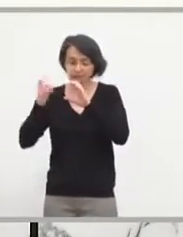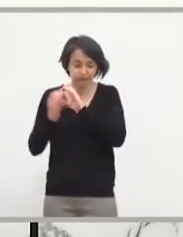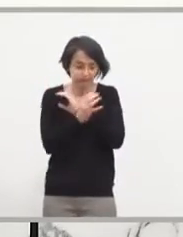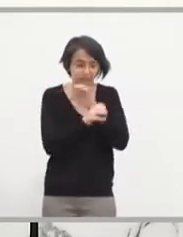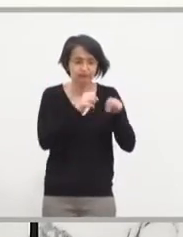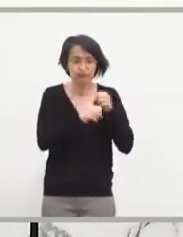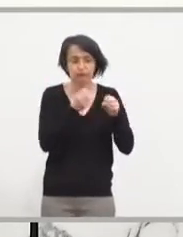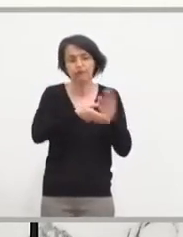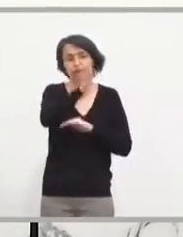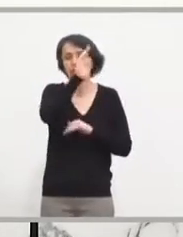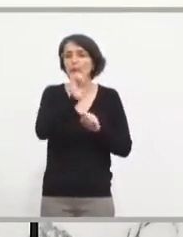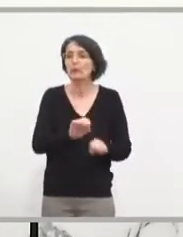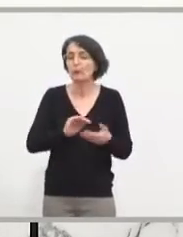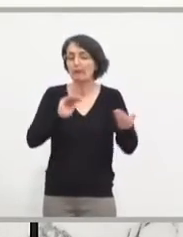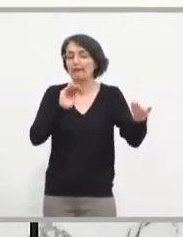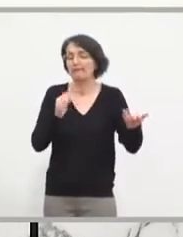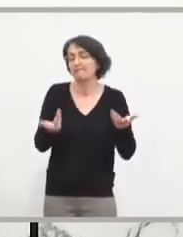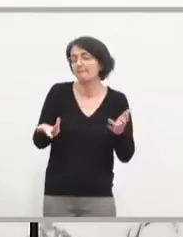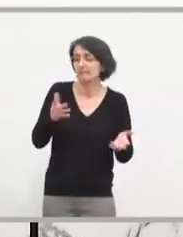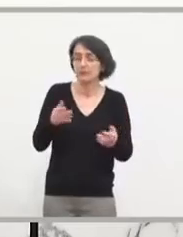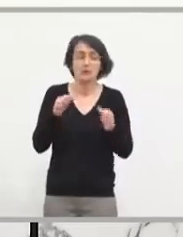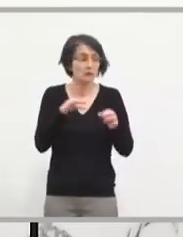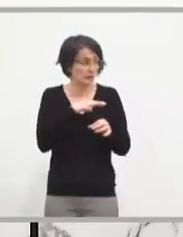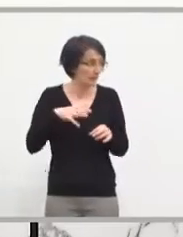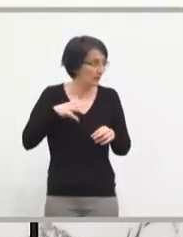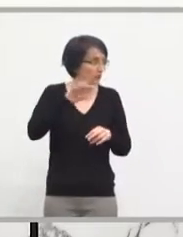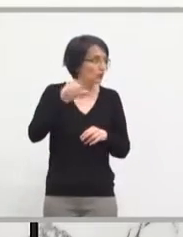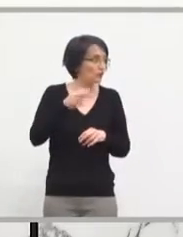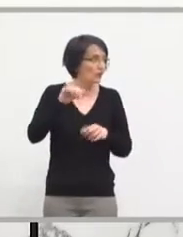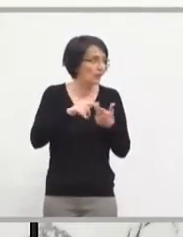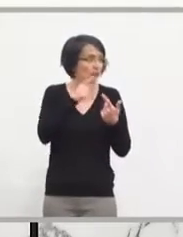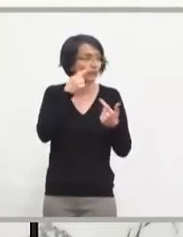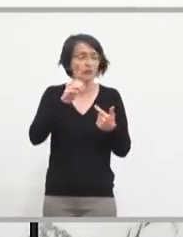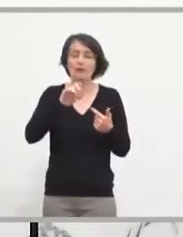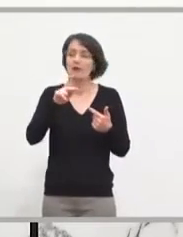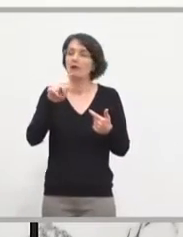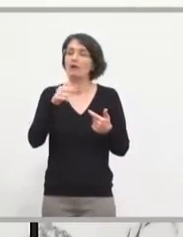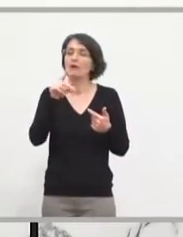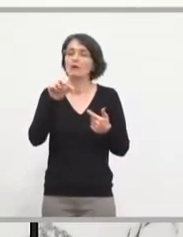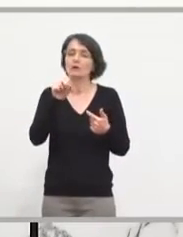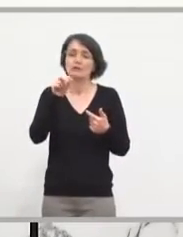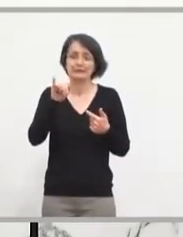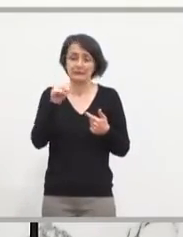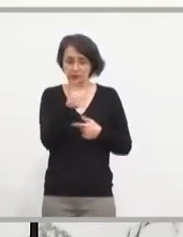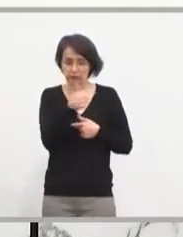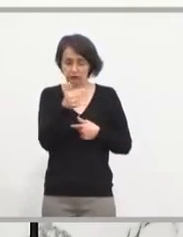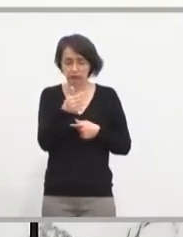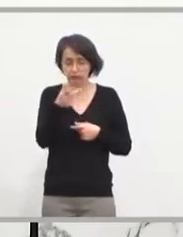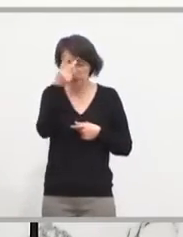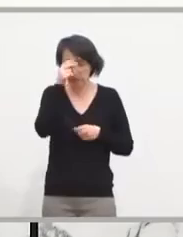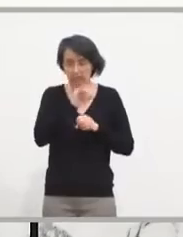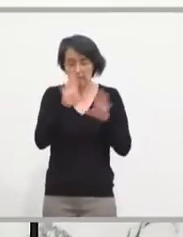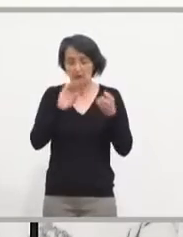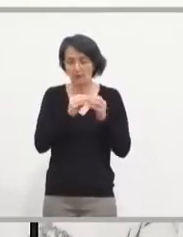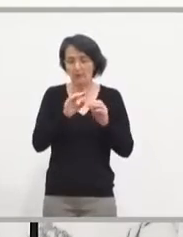Mme Gianniel, nous avons, et M. Elkandoussi, nous avons parfaitement compris les